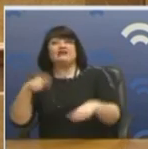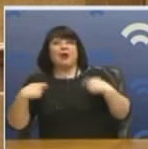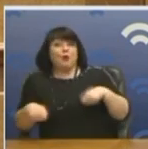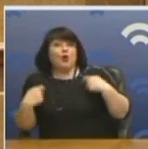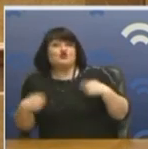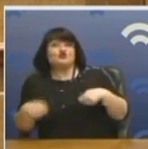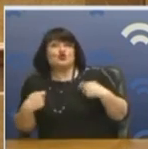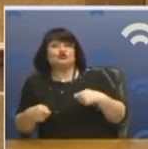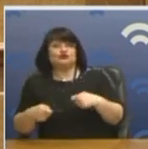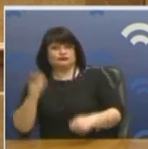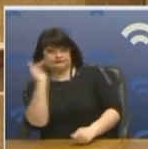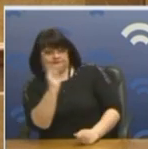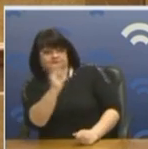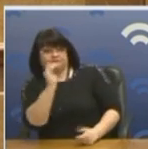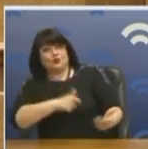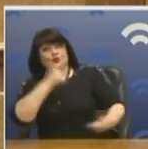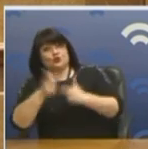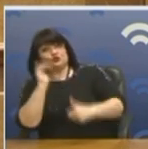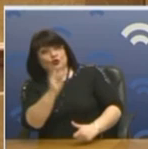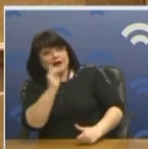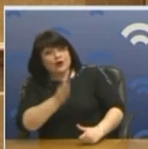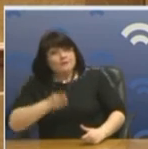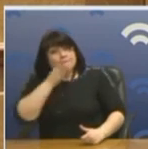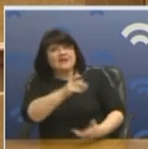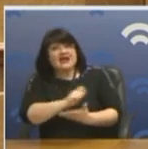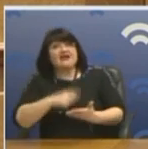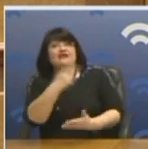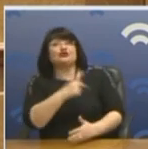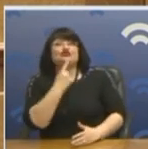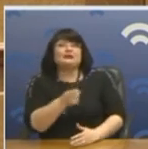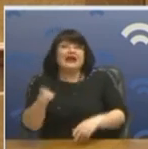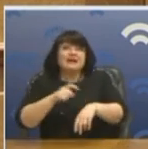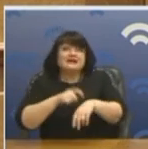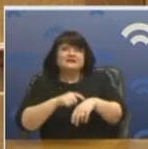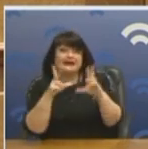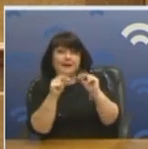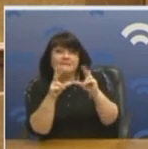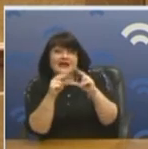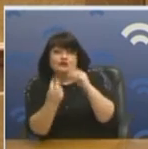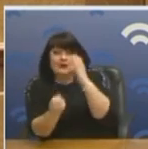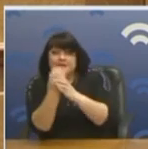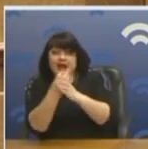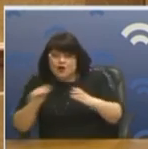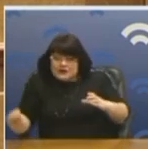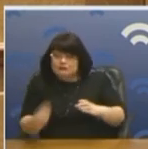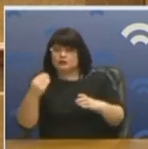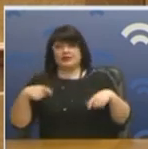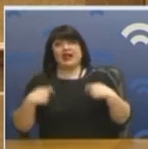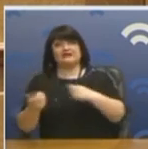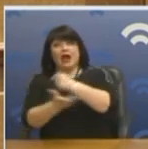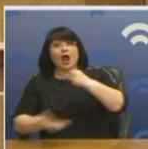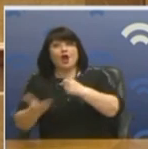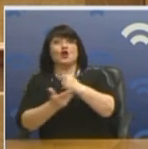και το είχα πει και στο Πρωθυπουργικό και το είχα πει σε εσάς στο γραφείο σας, ότι κάποια στιγμή μας απομελήσουμε σοβαρά για την παραγωγή του πλούτου στον αγροτικό τομέα.